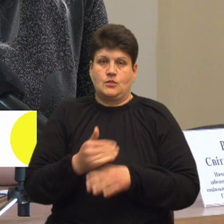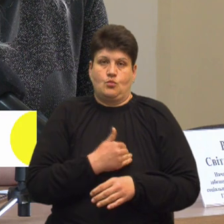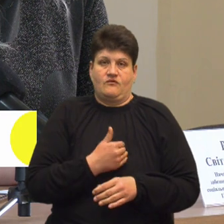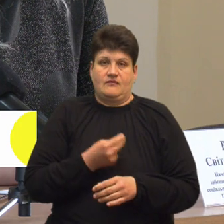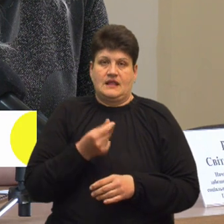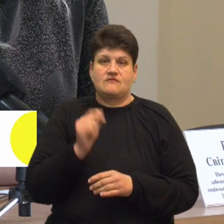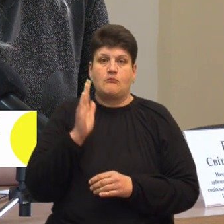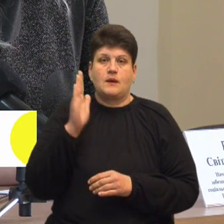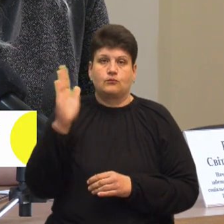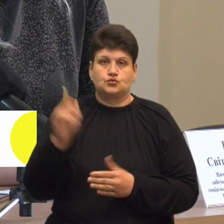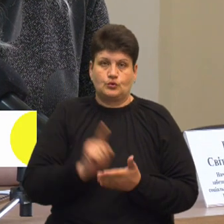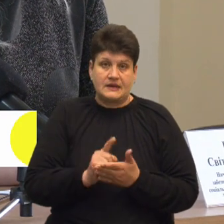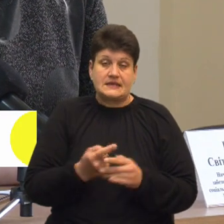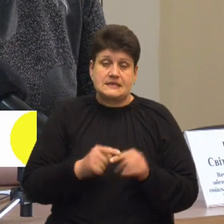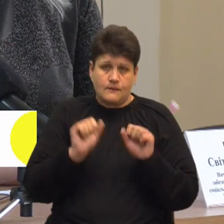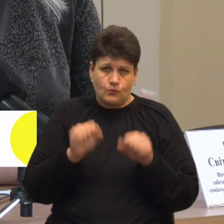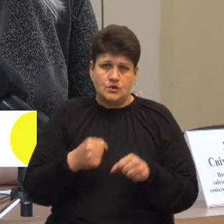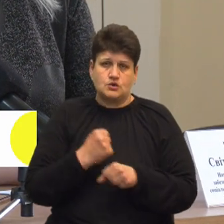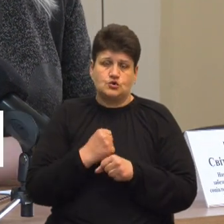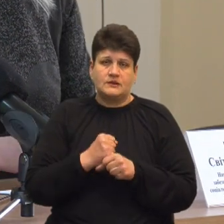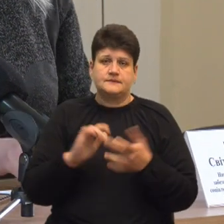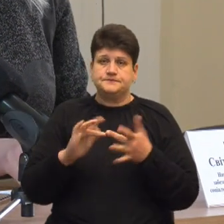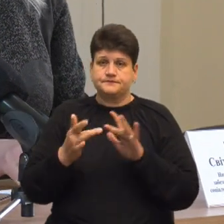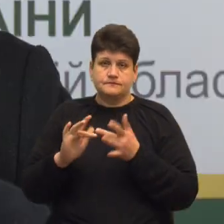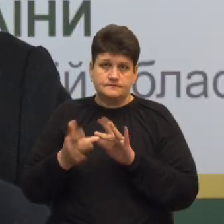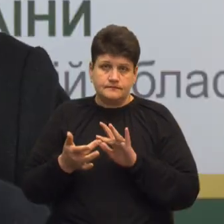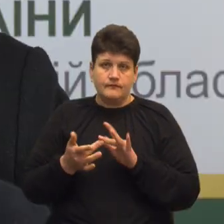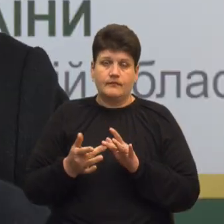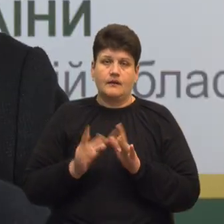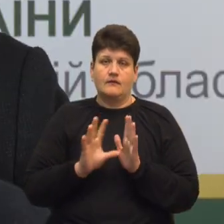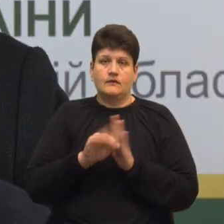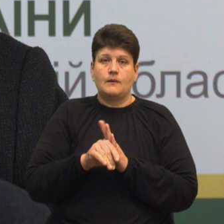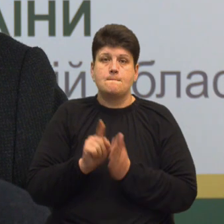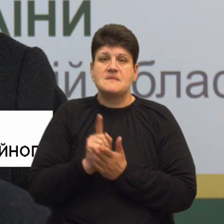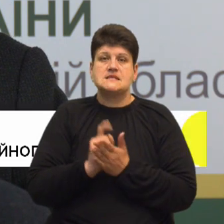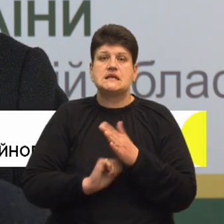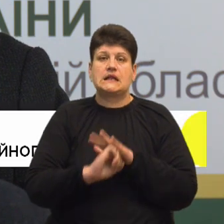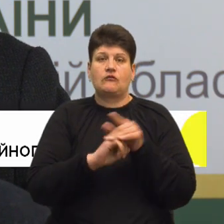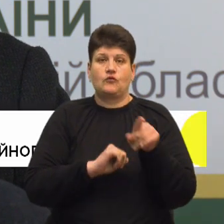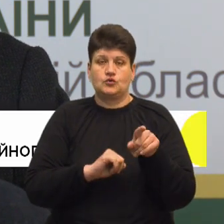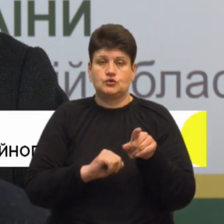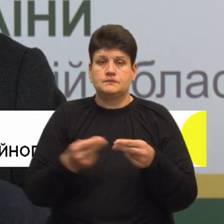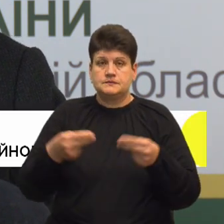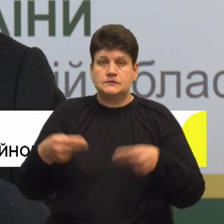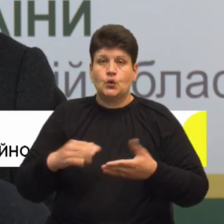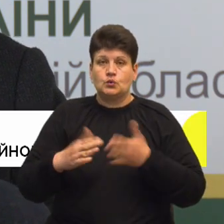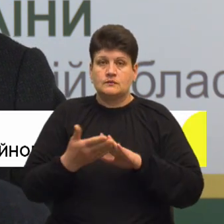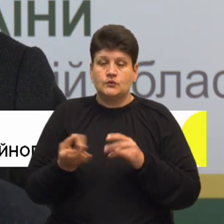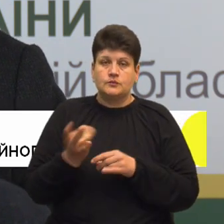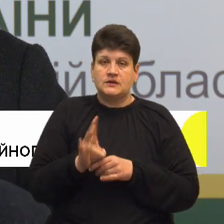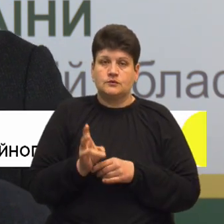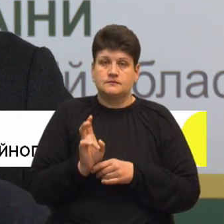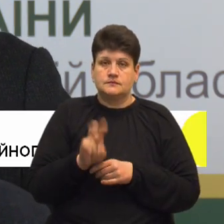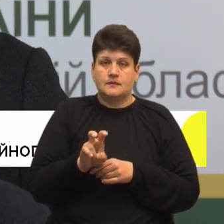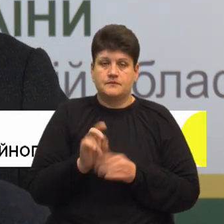пенсію. Це можна зробити тепер онлайн на веб-порталі Пенсійного фонду. Для того, щоб укласти догови, необхідно зайти на веб